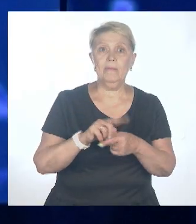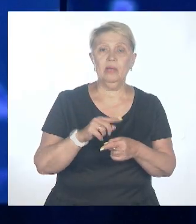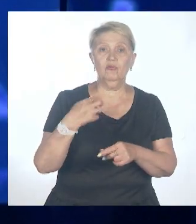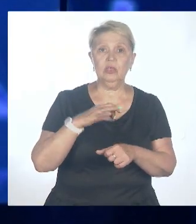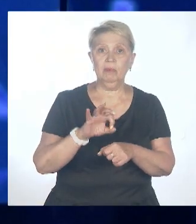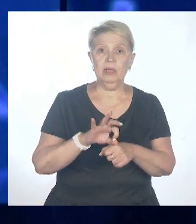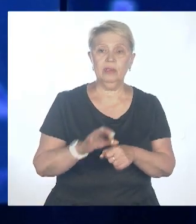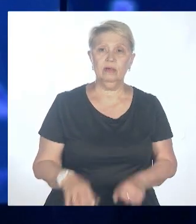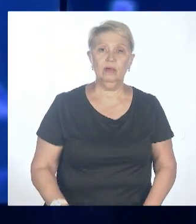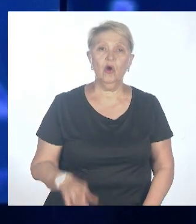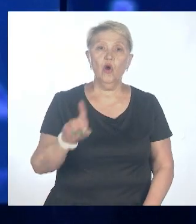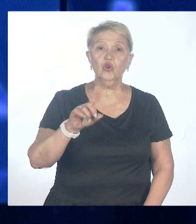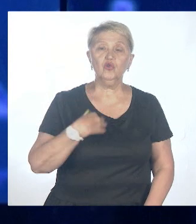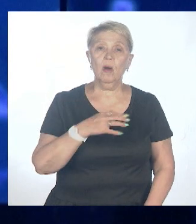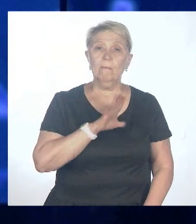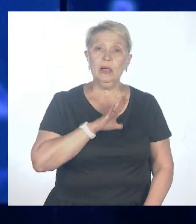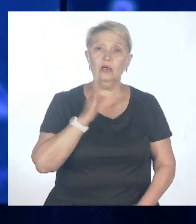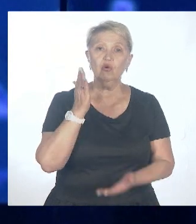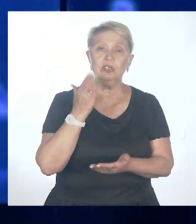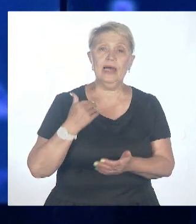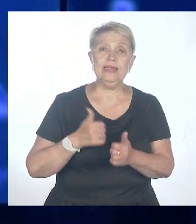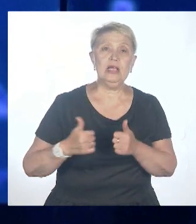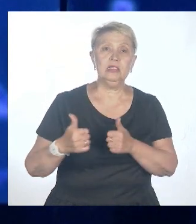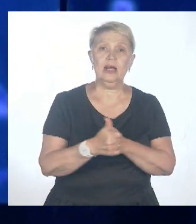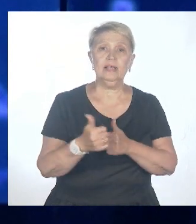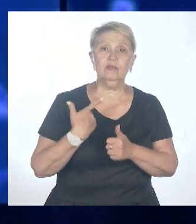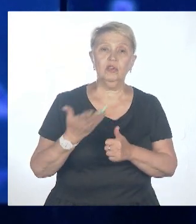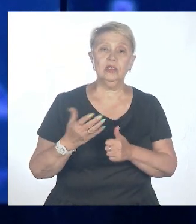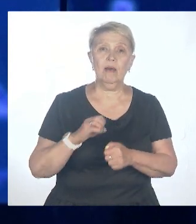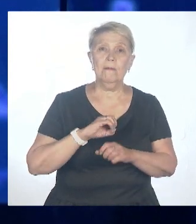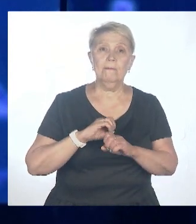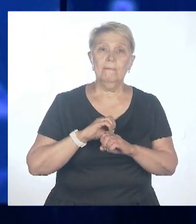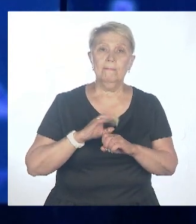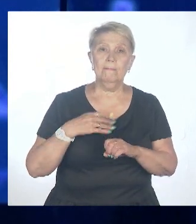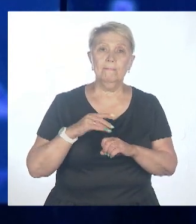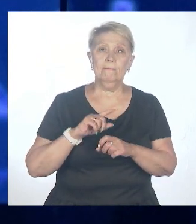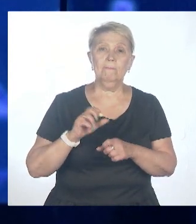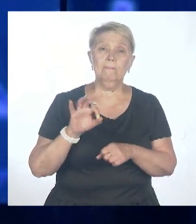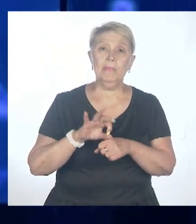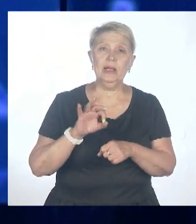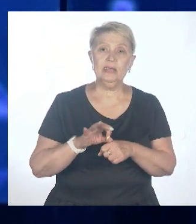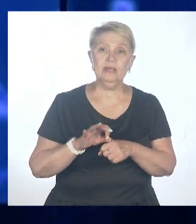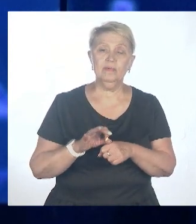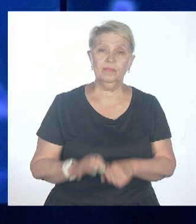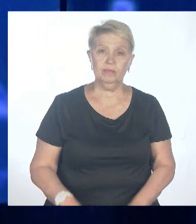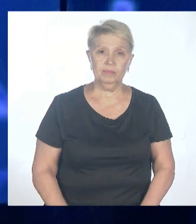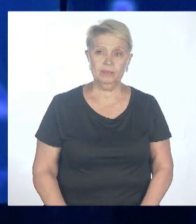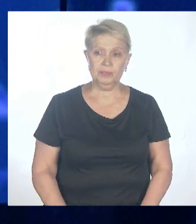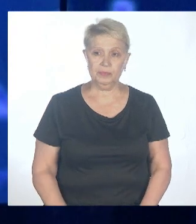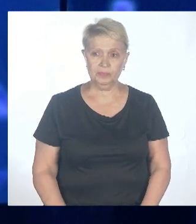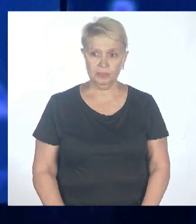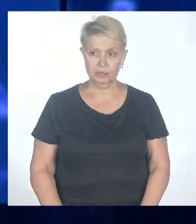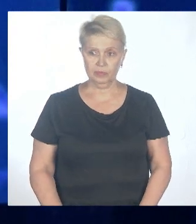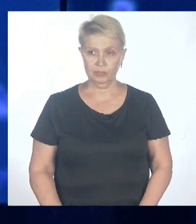Но что было на старте пандемии, когда, возможно, даже еще никто и не говорил, вот это слово пандемии не использовал? Ну,